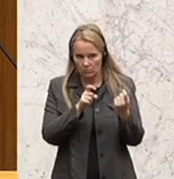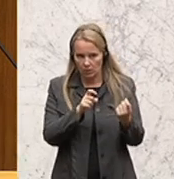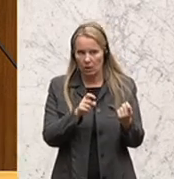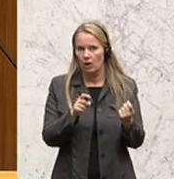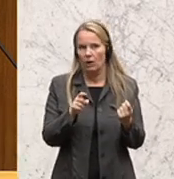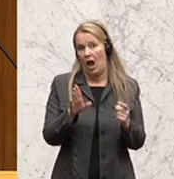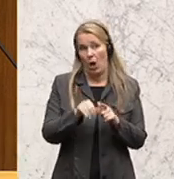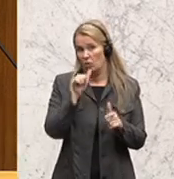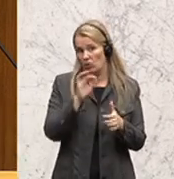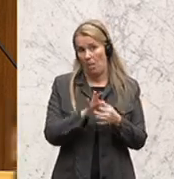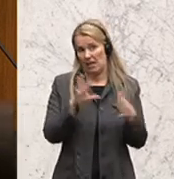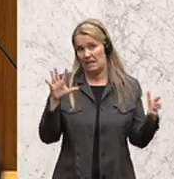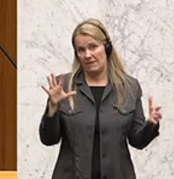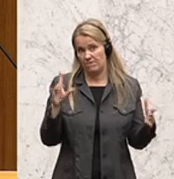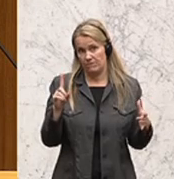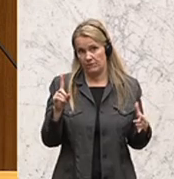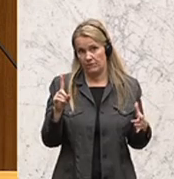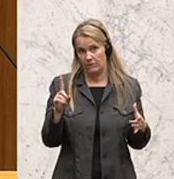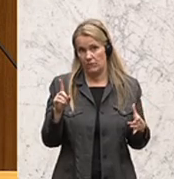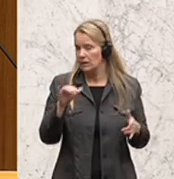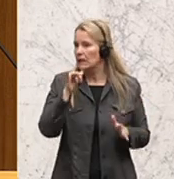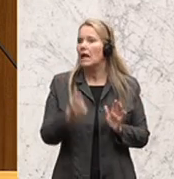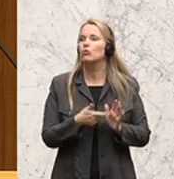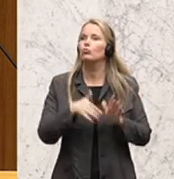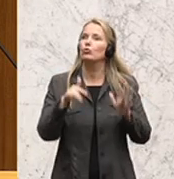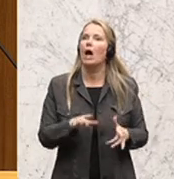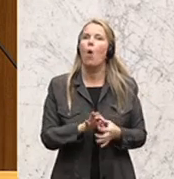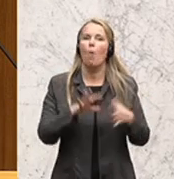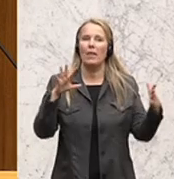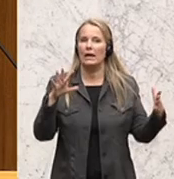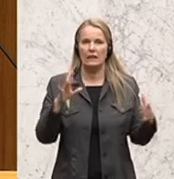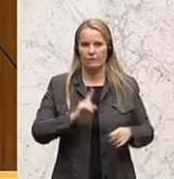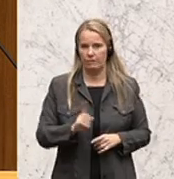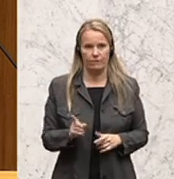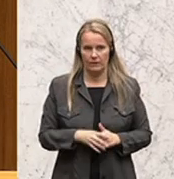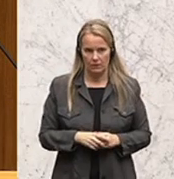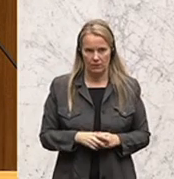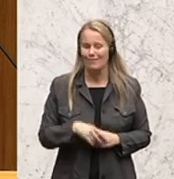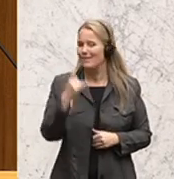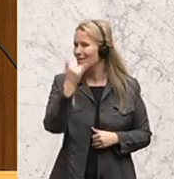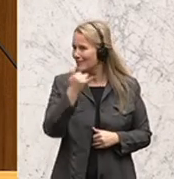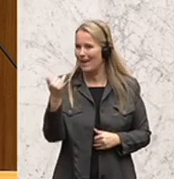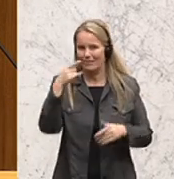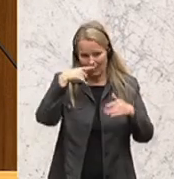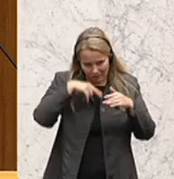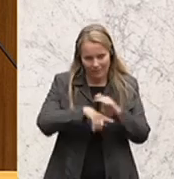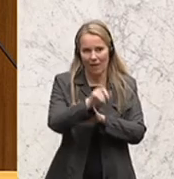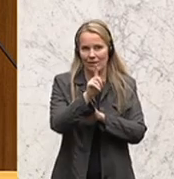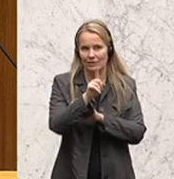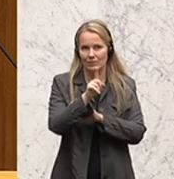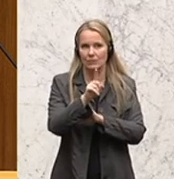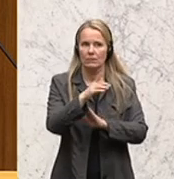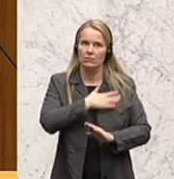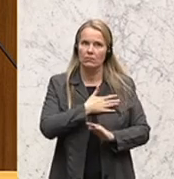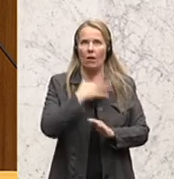daher auch nicht objektiv. Hat auch den Anspruch nicht, objektiv zu sein. Jeder geht dort hinein mit